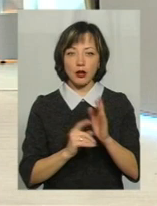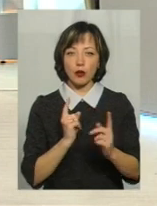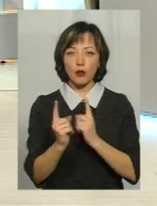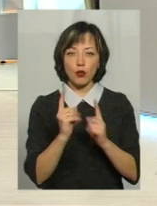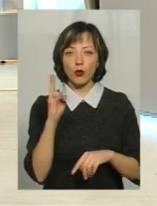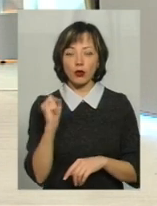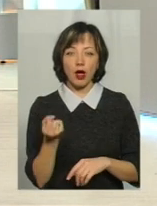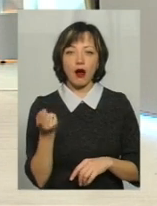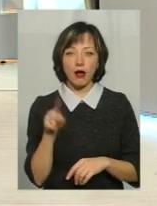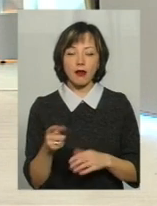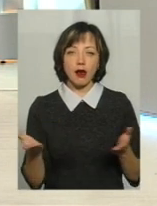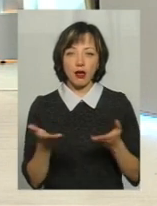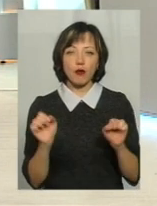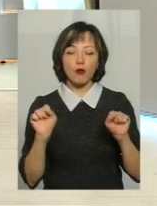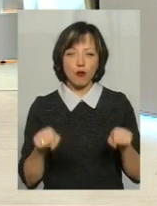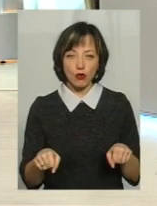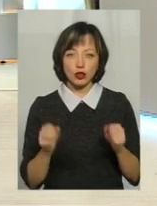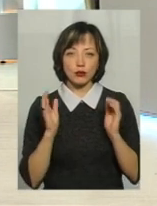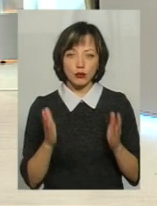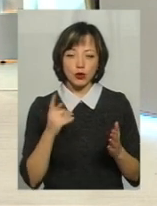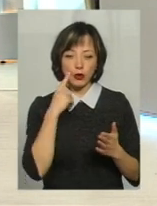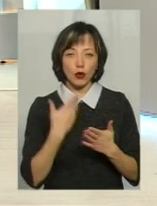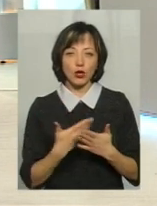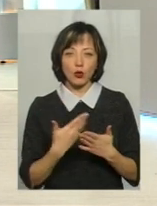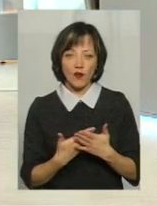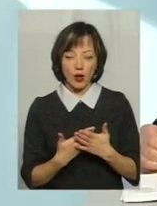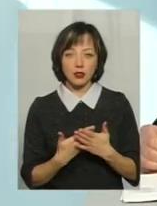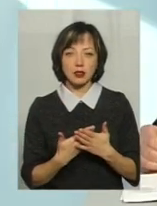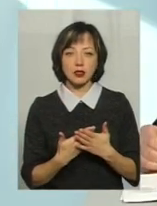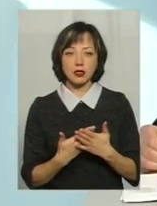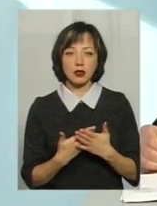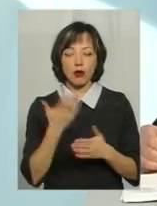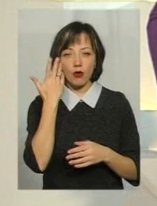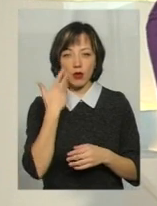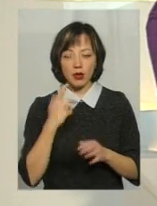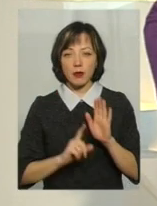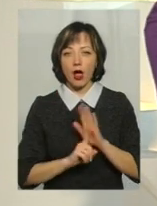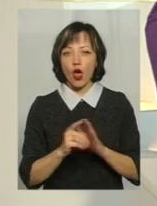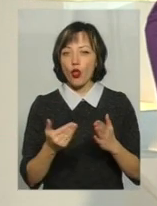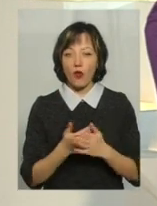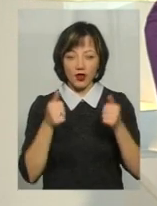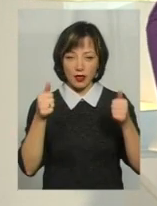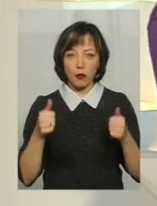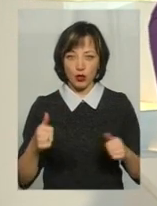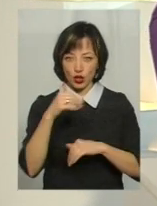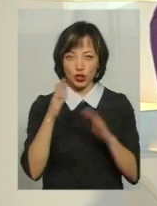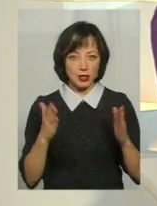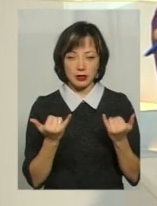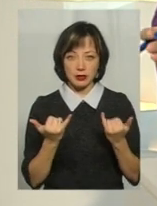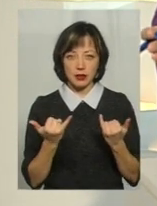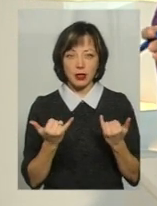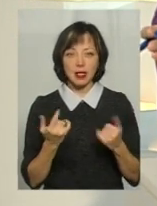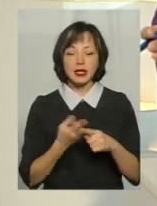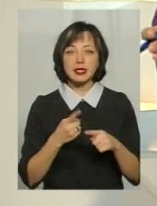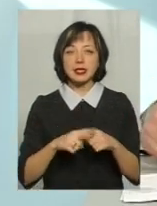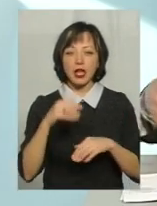яких можна буде орієнтуватися, коли прийде той чи інший транспорт. таблички? Не тільки зараз це? Чи це таблички для